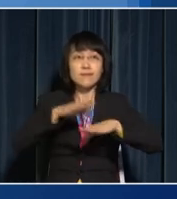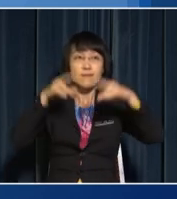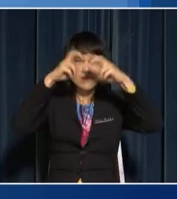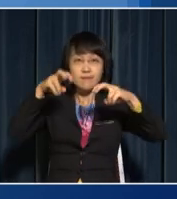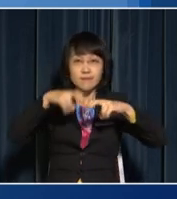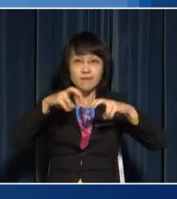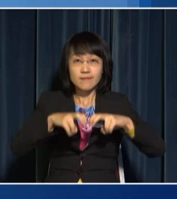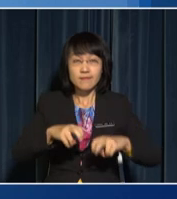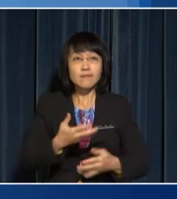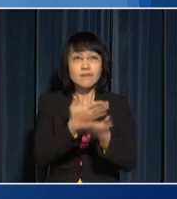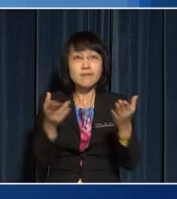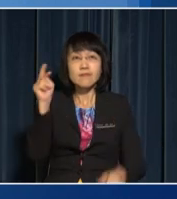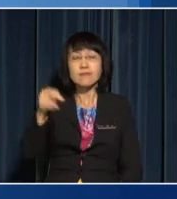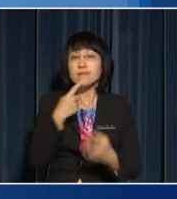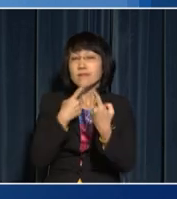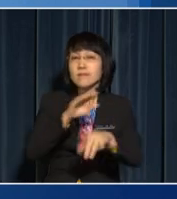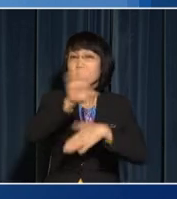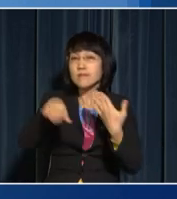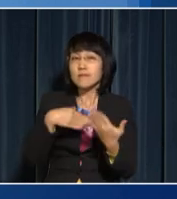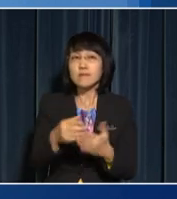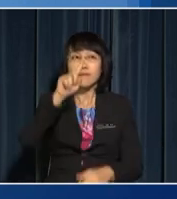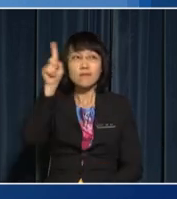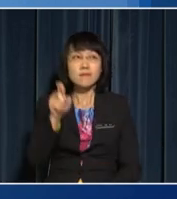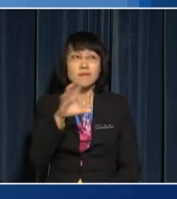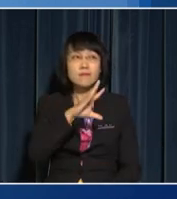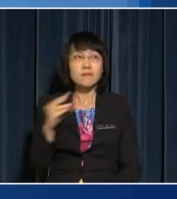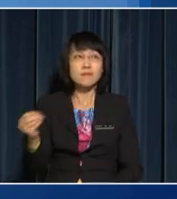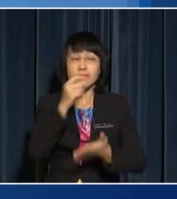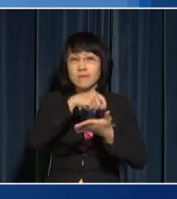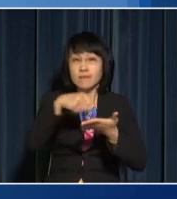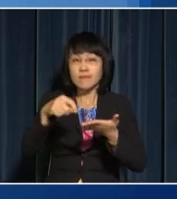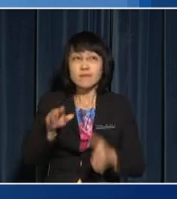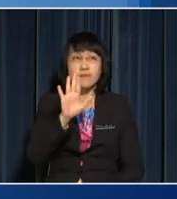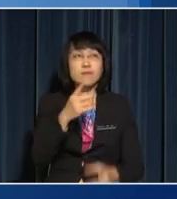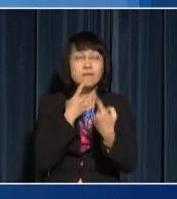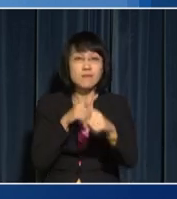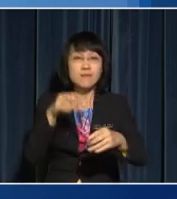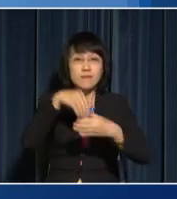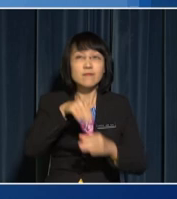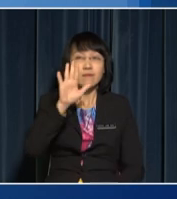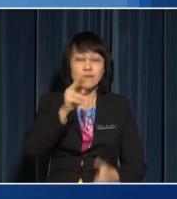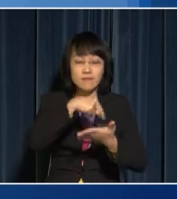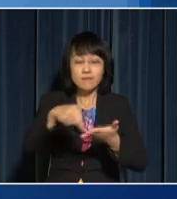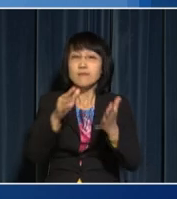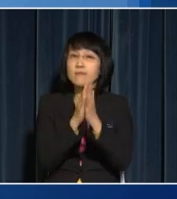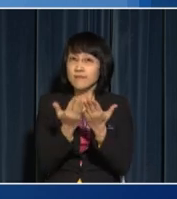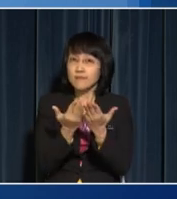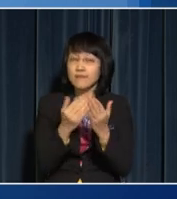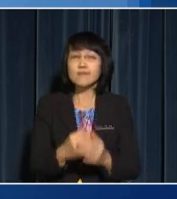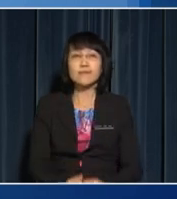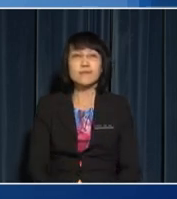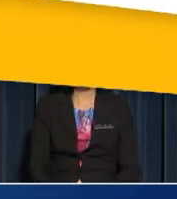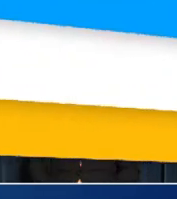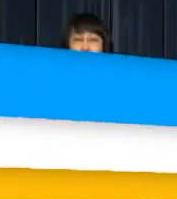investigation You need to answer all questions And write your answers in your notebook